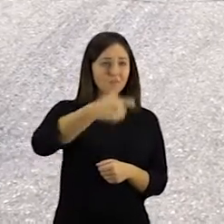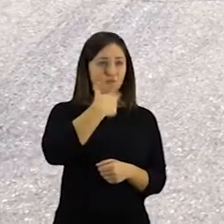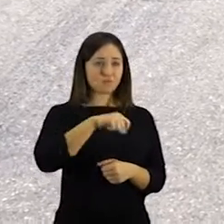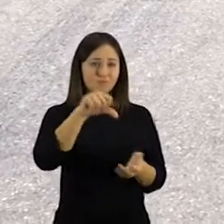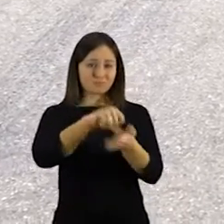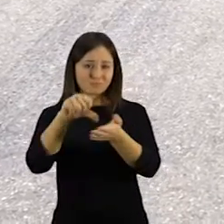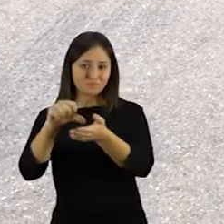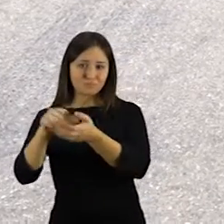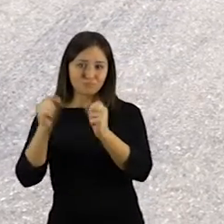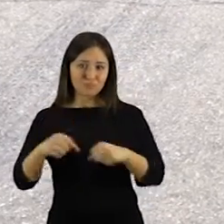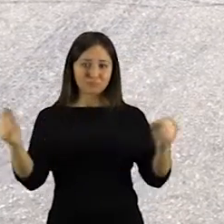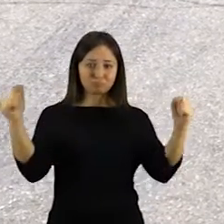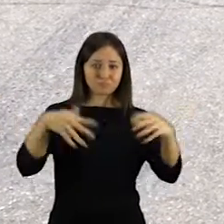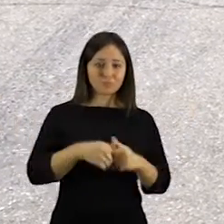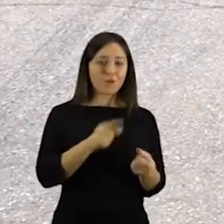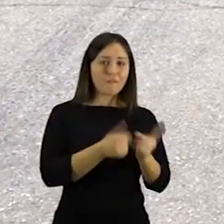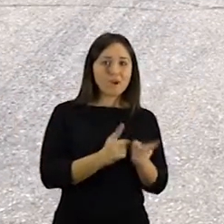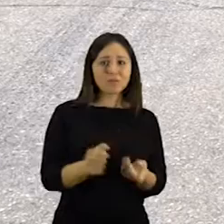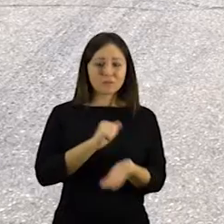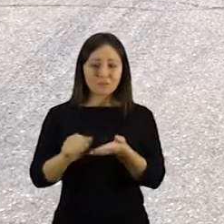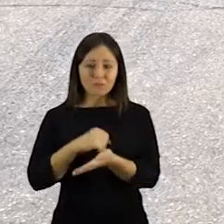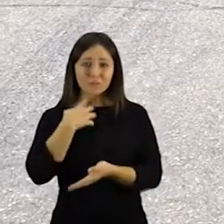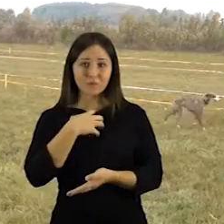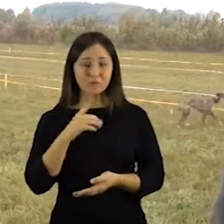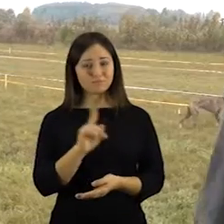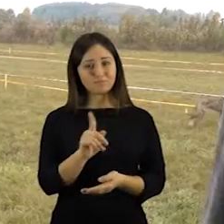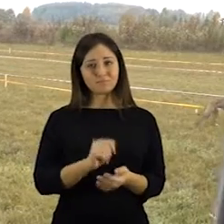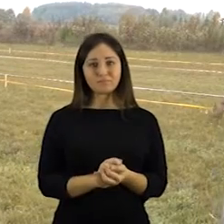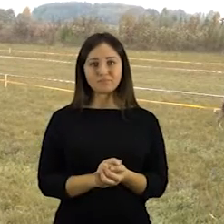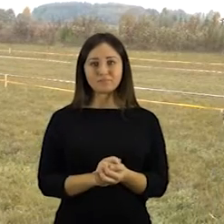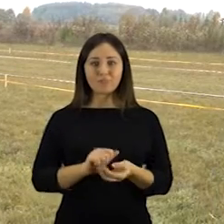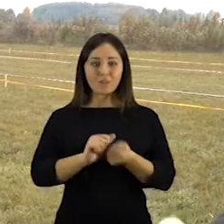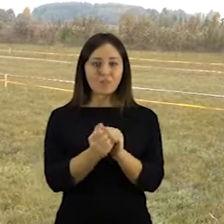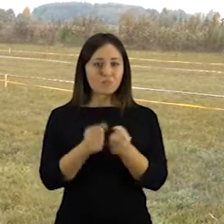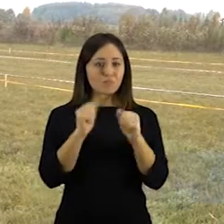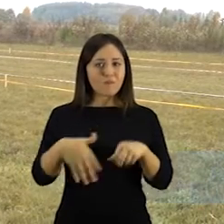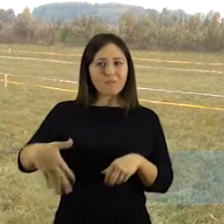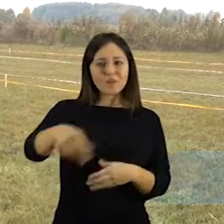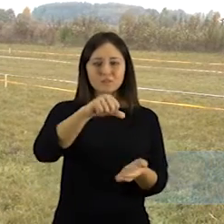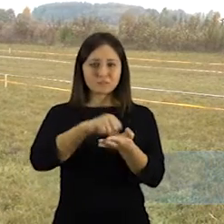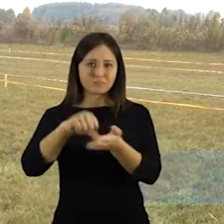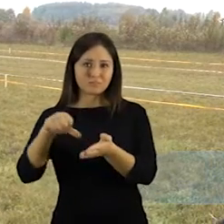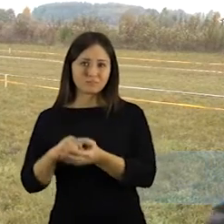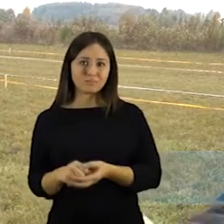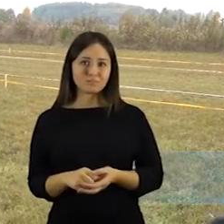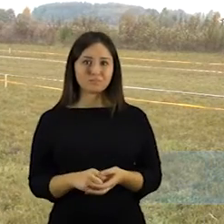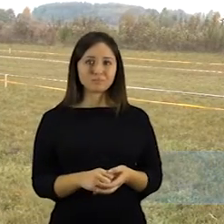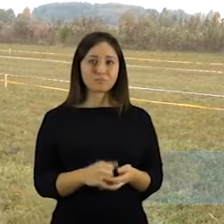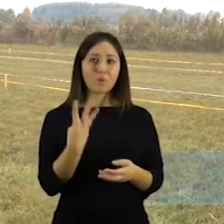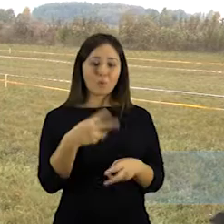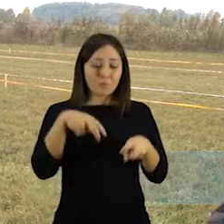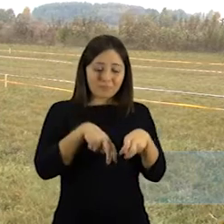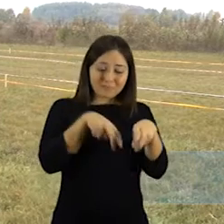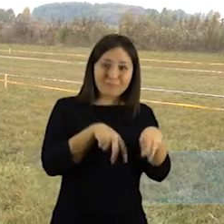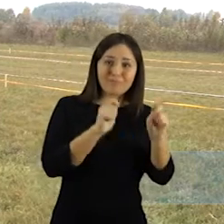bėgikai, nesvarbu kokia veislė, kilmė ir dokumentai, ar visai bėjų. Varžybose gali dalyvauti bet kuris šuo, kuris turi keturias